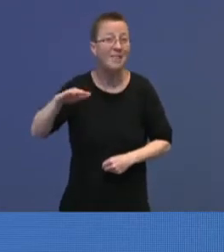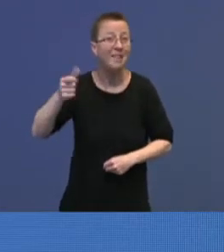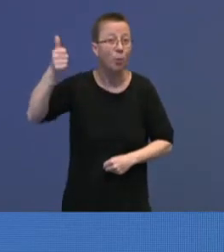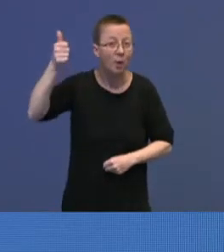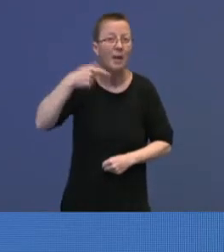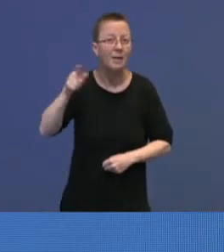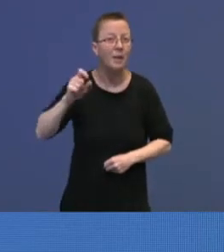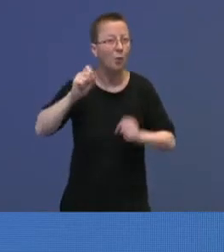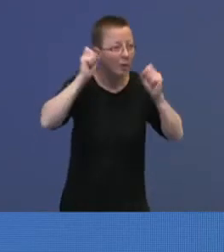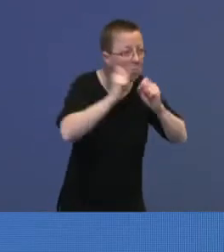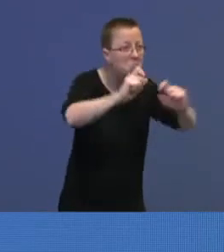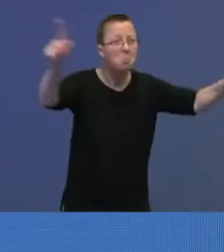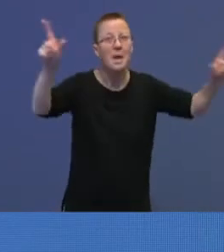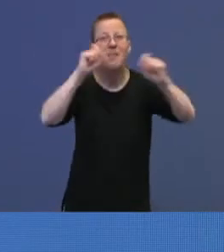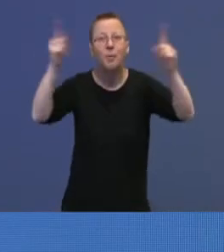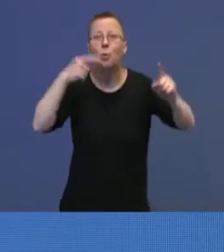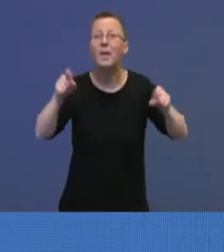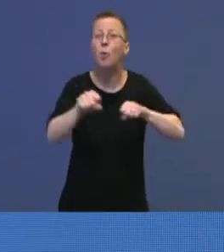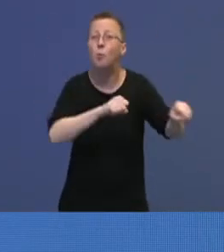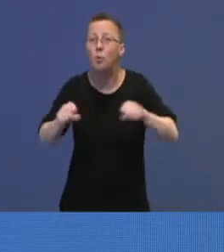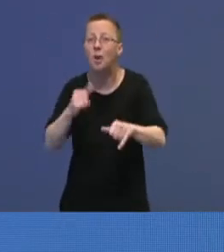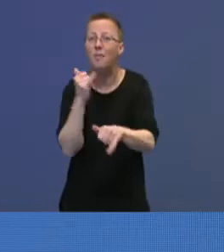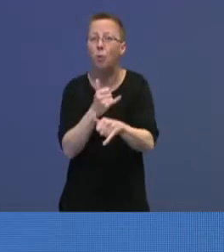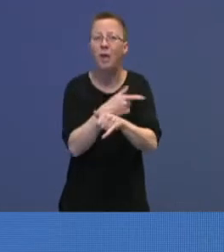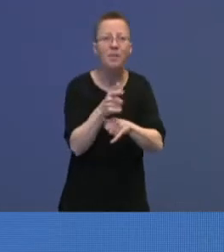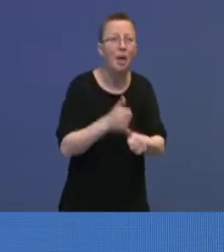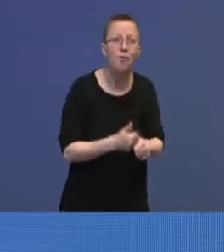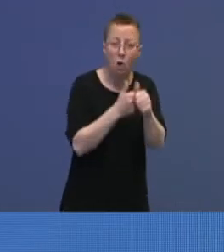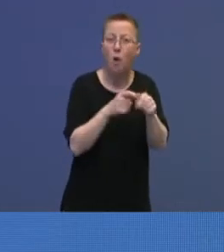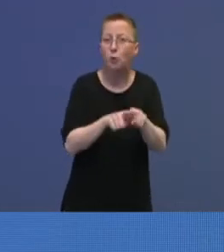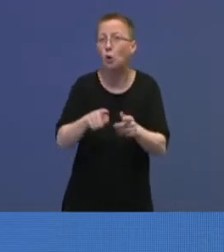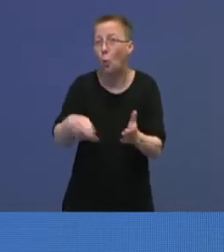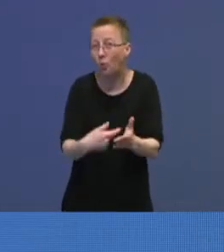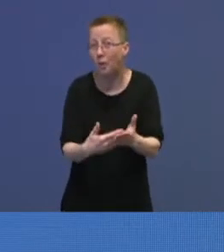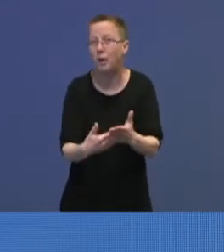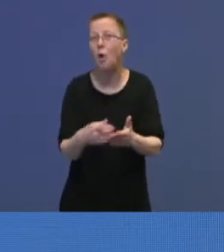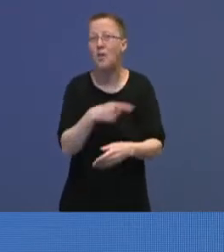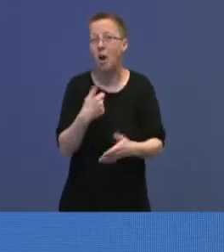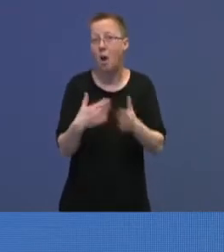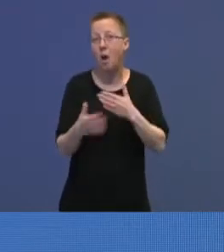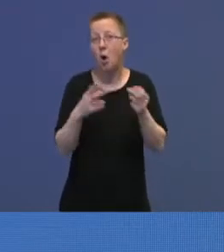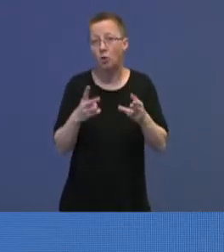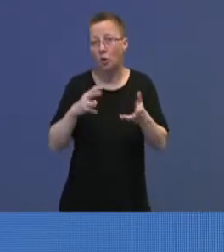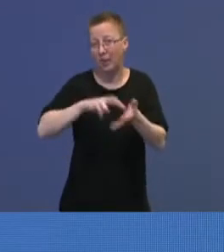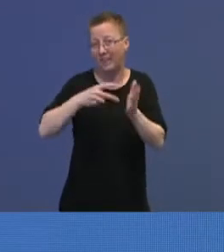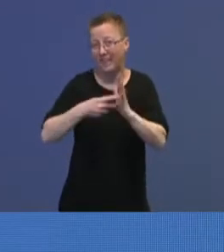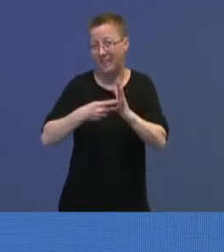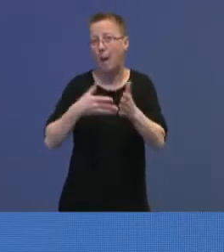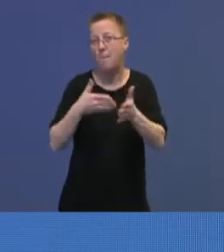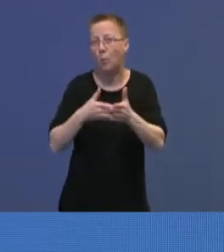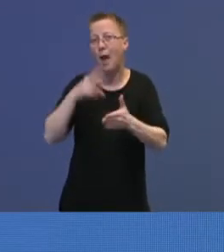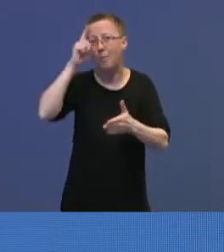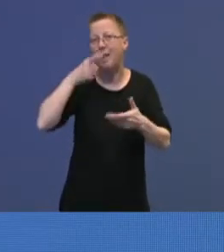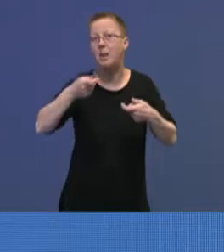gå ut med informasjon til kommunene om hvordan de skal forholde seg til disse utfordringene, og vi vil utarbeide en strategi mot